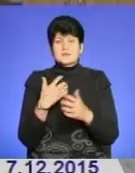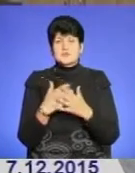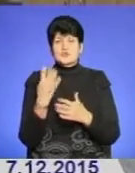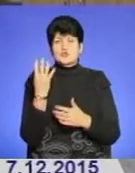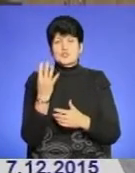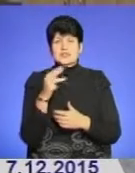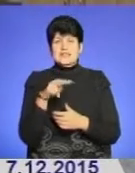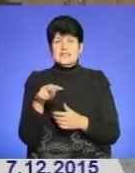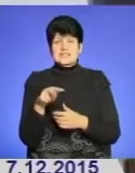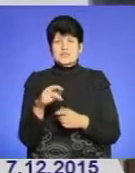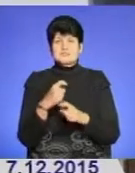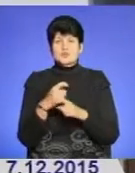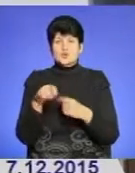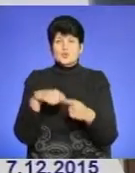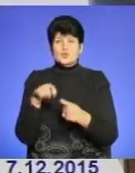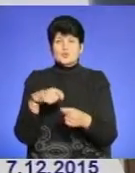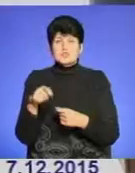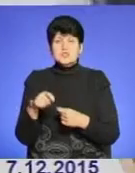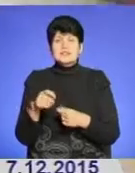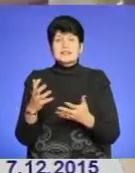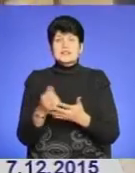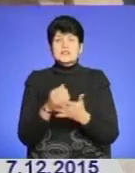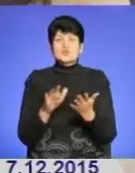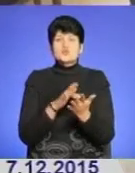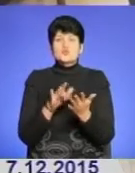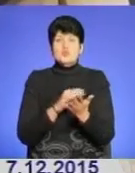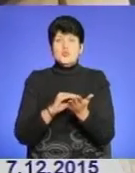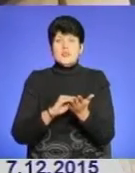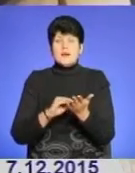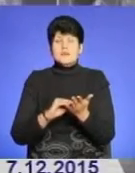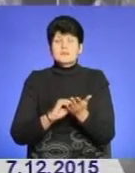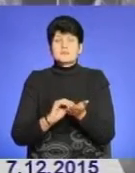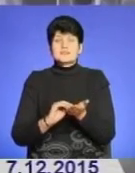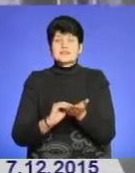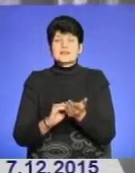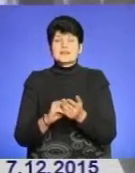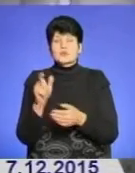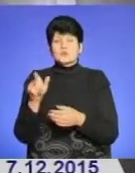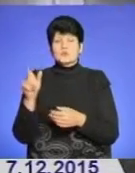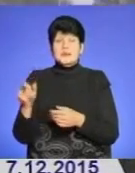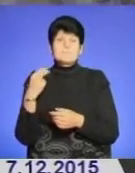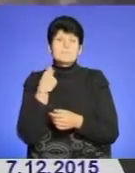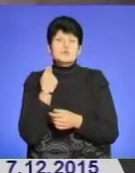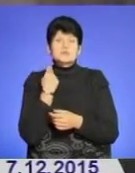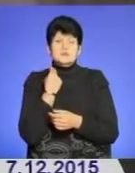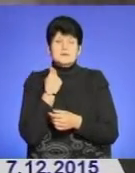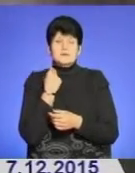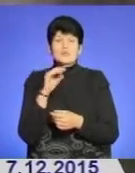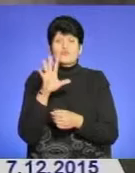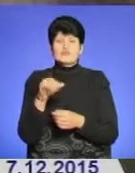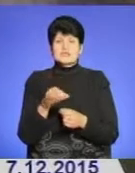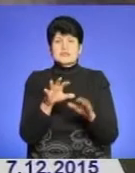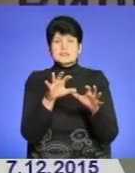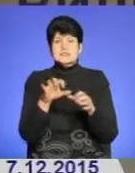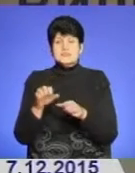чотирьох літрів спиртосуміші. Знайшли поліцейські журнали, у яких торговці записували клієнтів-боржників. Усе вилучене